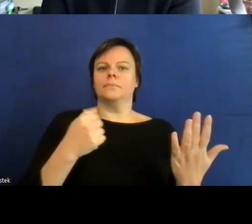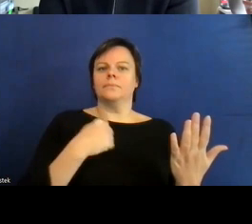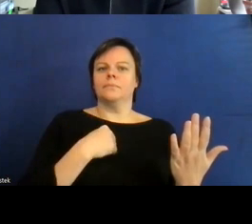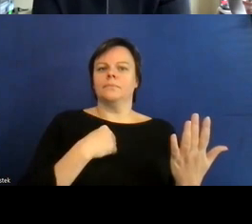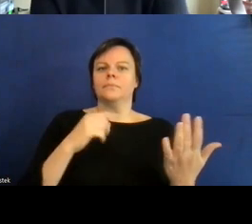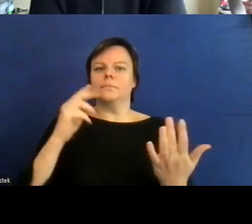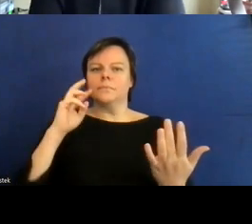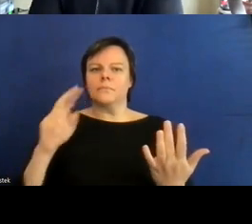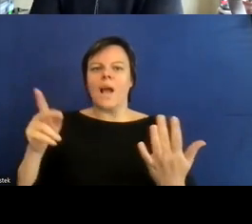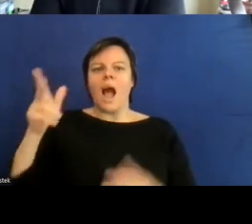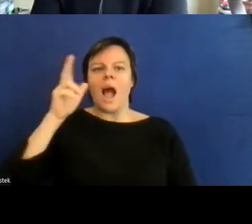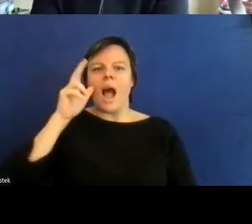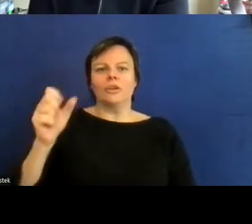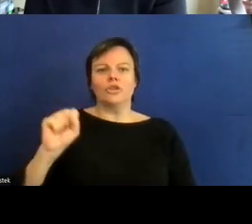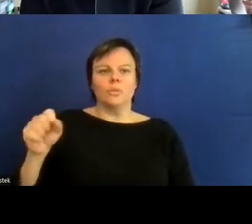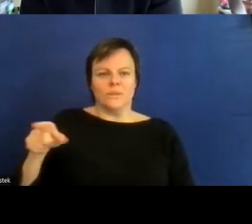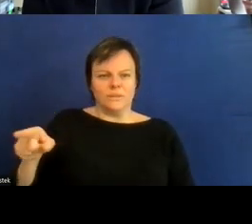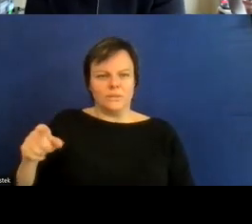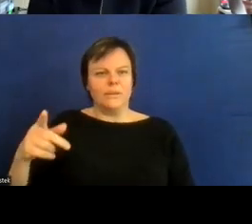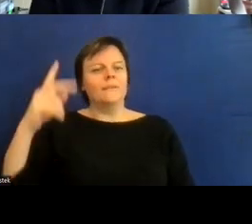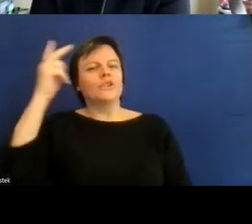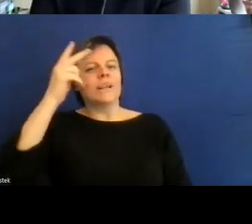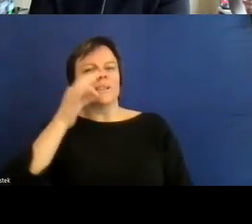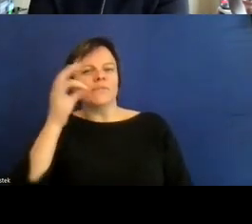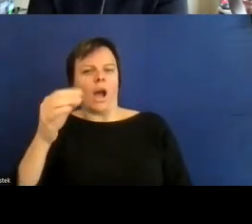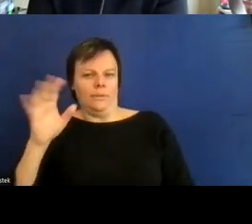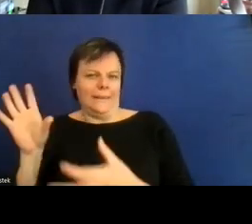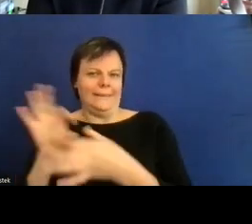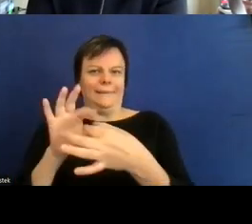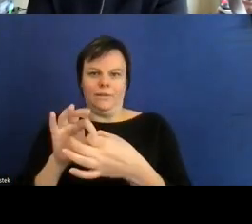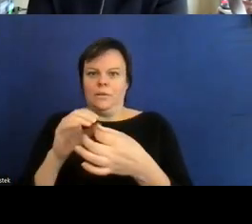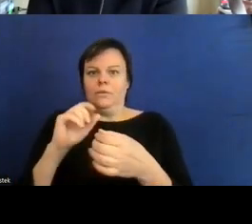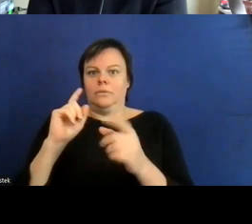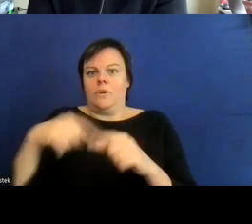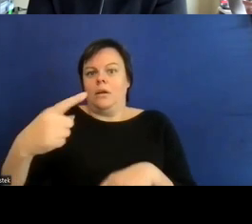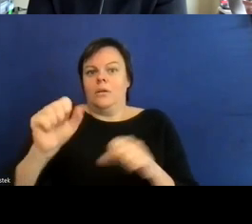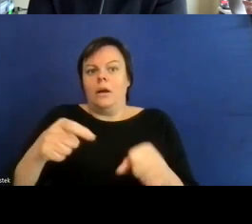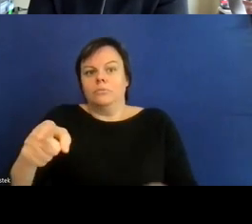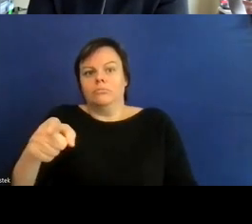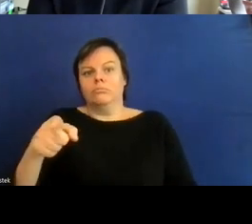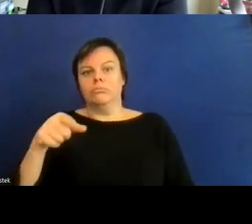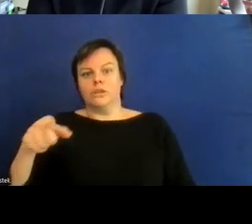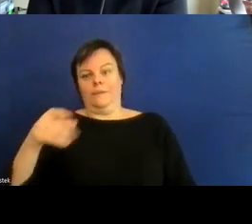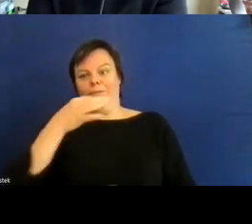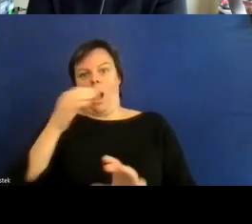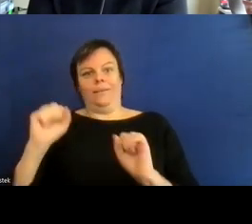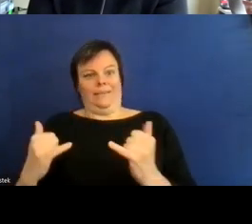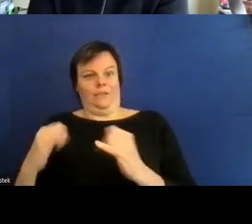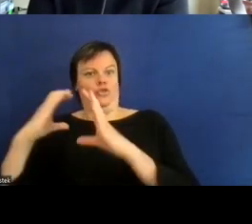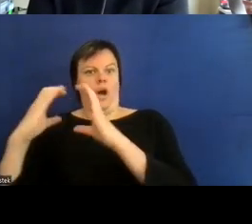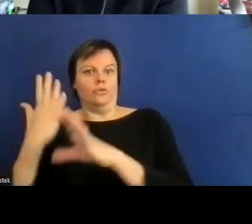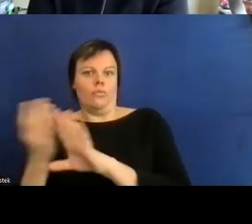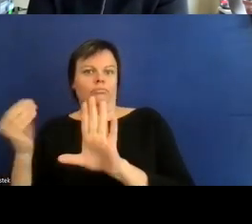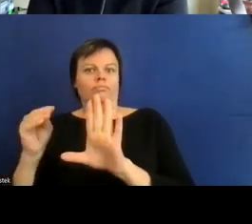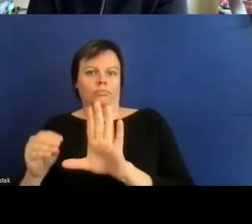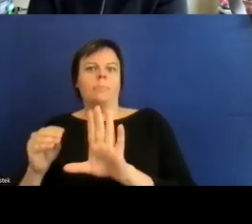genau wenn wir uns jetzt noch mal anschauen anschauen diese fallzahlen beziehungsweise dass wir sagen 15 prozent der